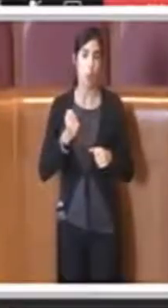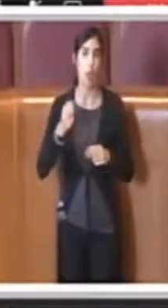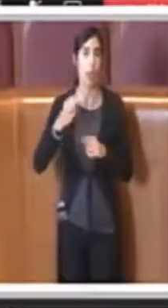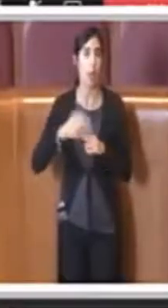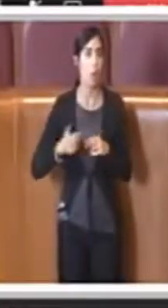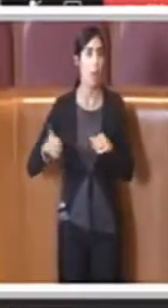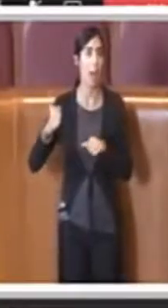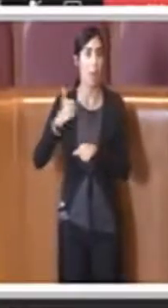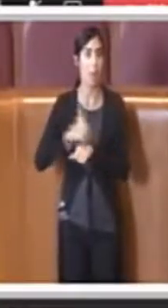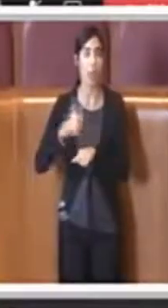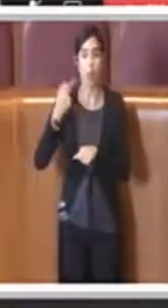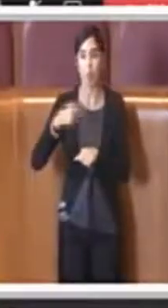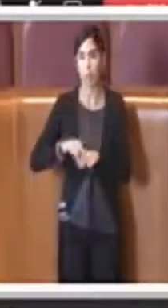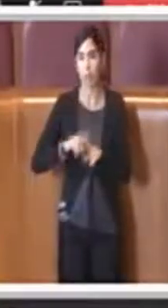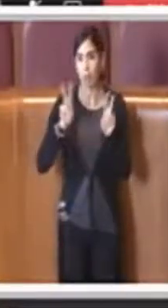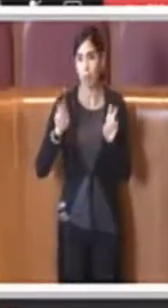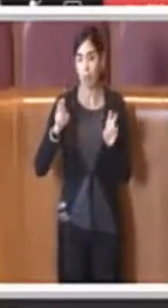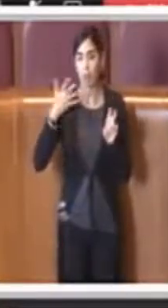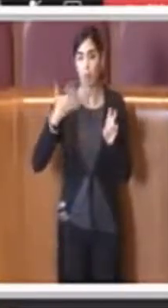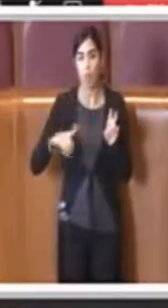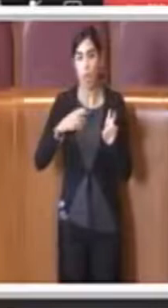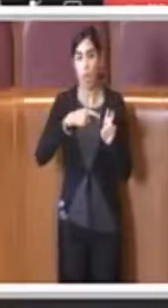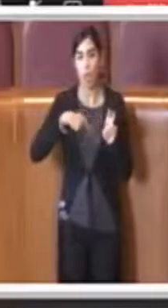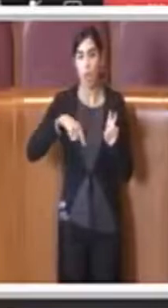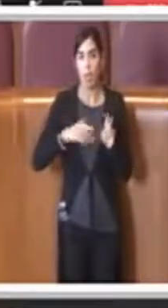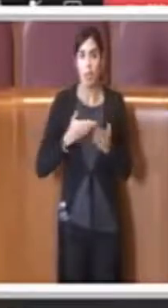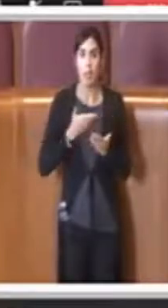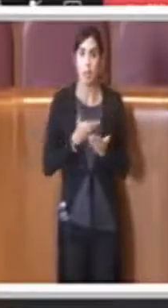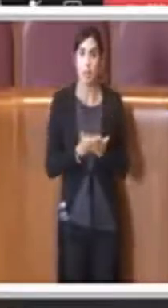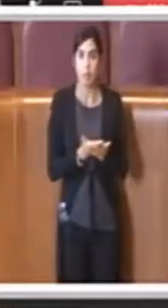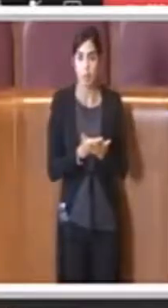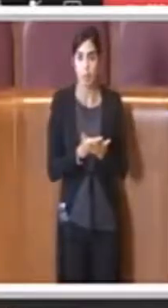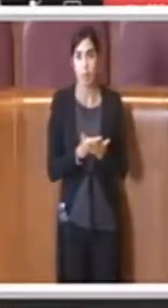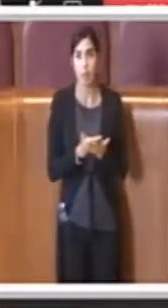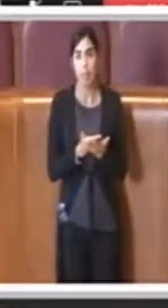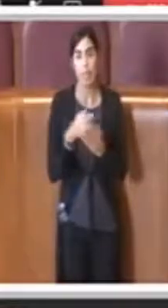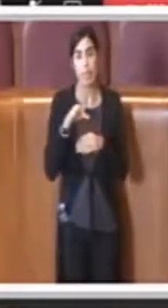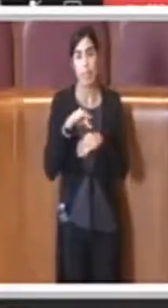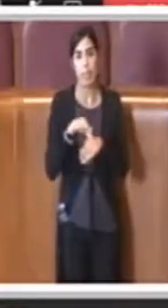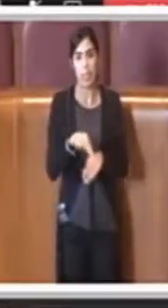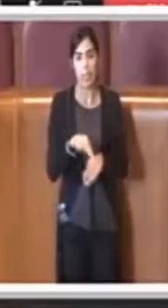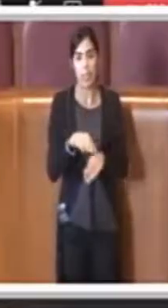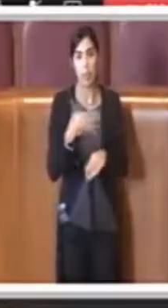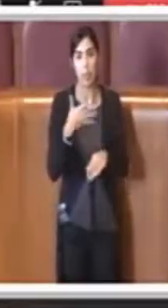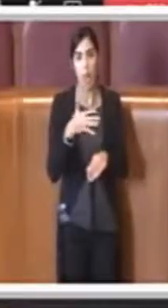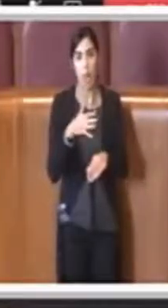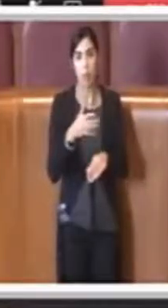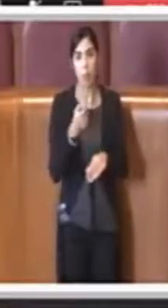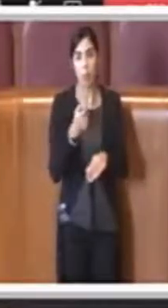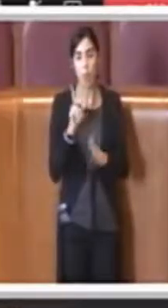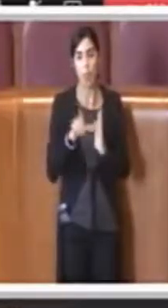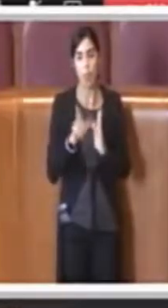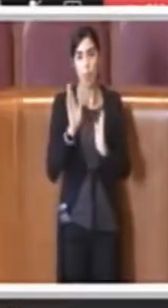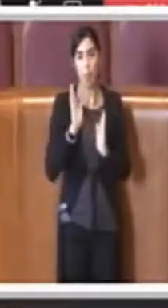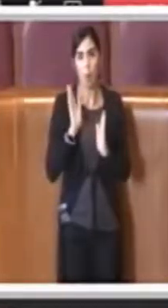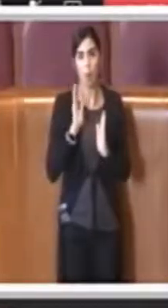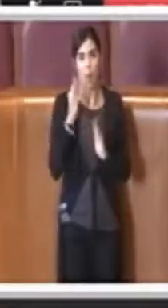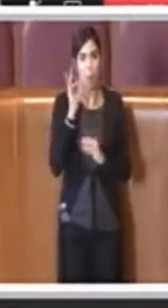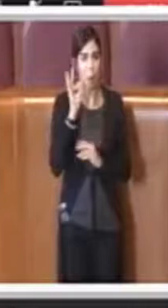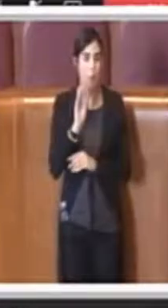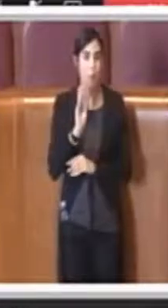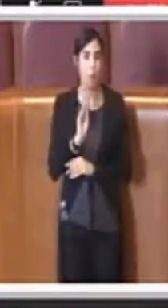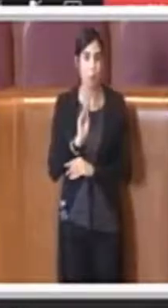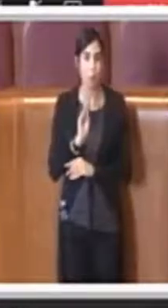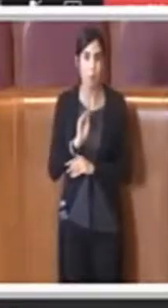già avevamo presentato un atto di indirizzo qualche tempo fa per chiedere il riuso